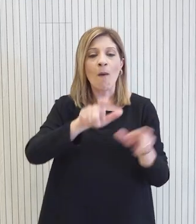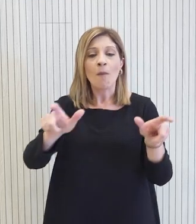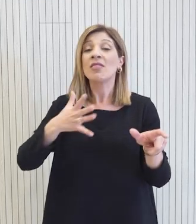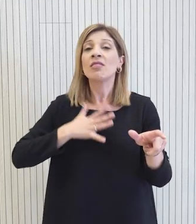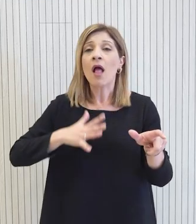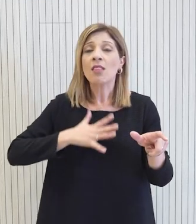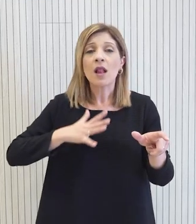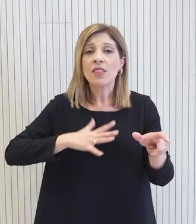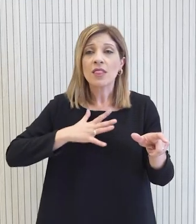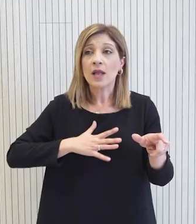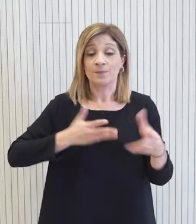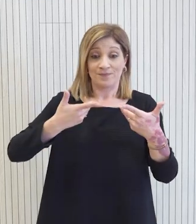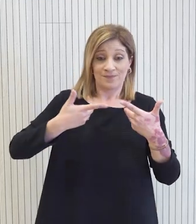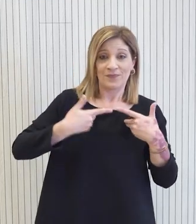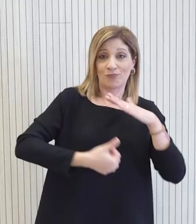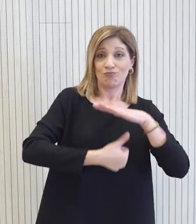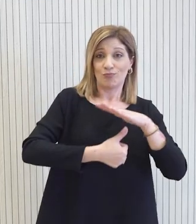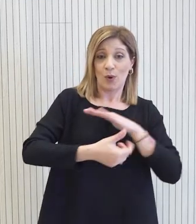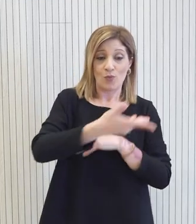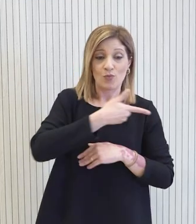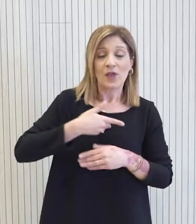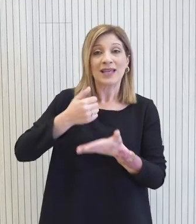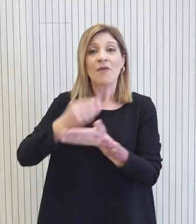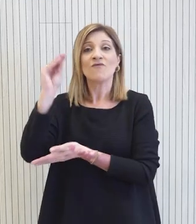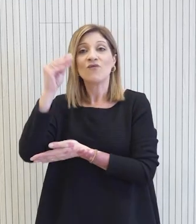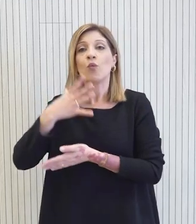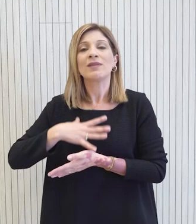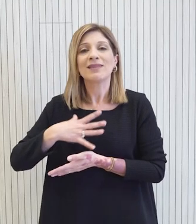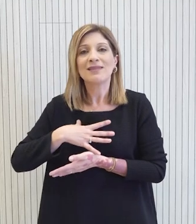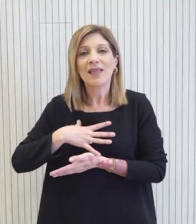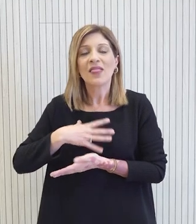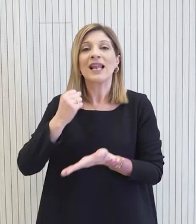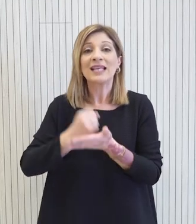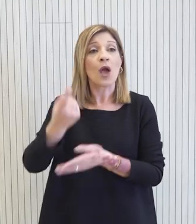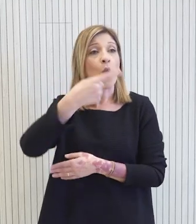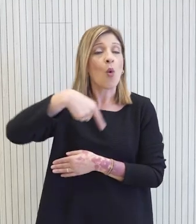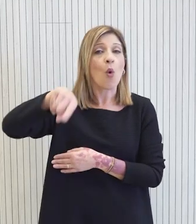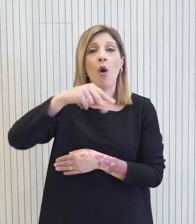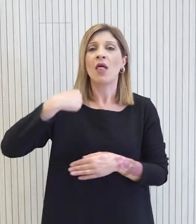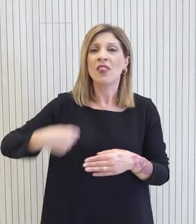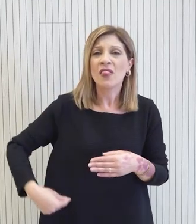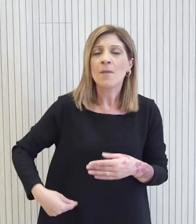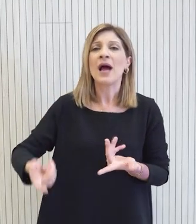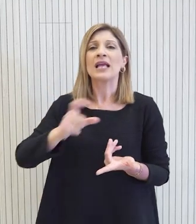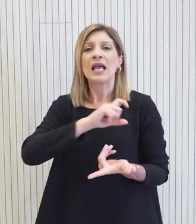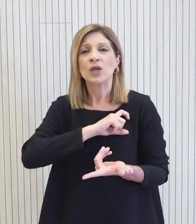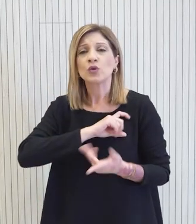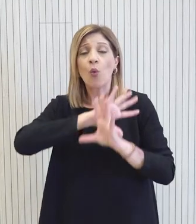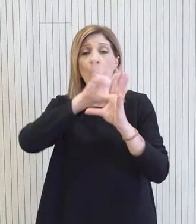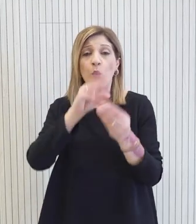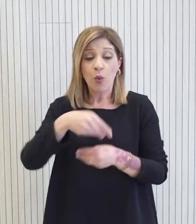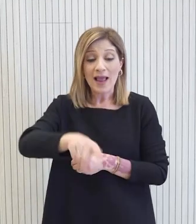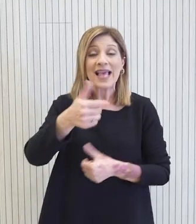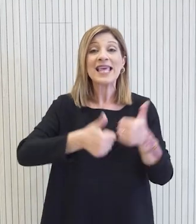θέλετε, ο Κύπρος πολίτης και από την εφτελεστική εξουσία και από την νομοθετική εξουσία αλλά και από τις αρχές τοπικής αυτοδίκησης είναι, ναι, τον